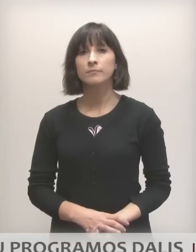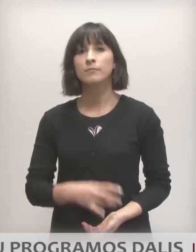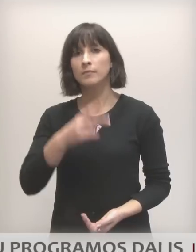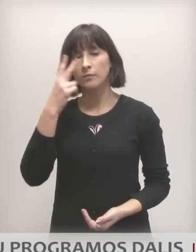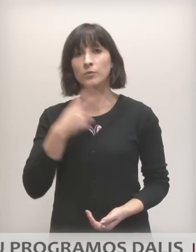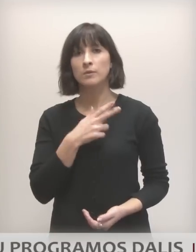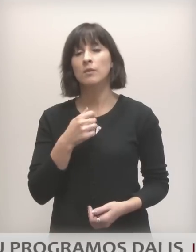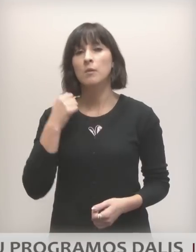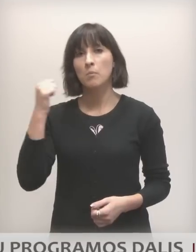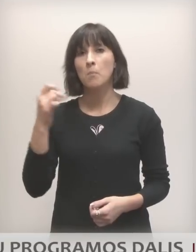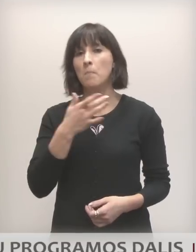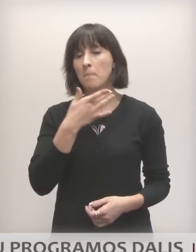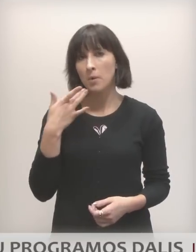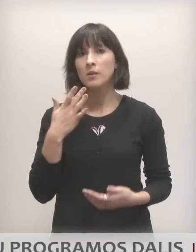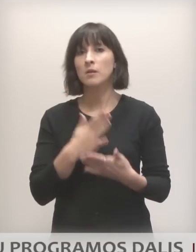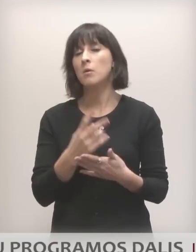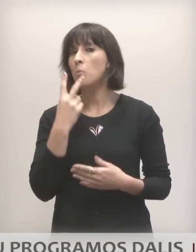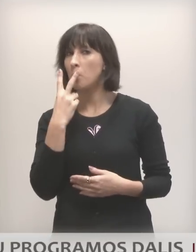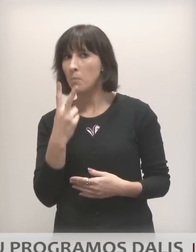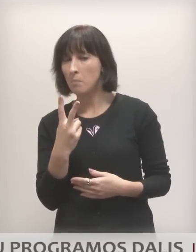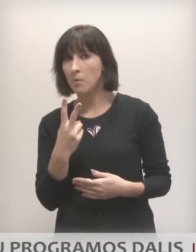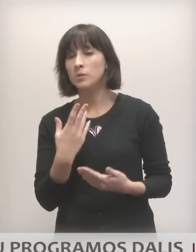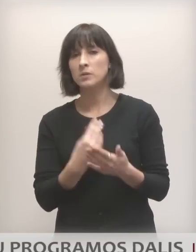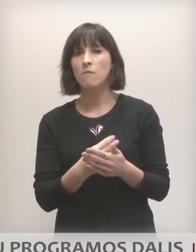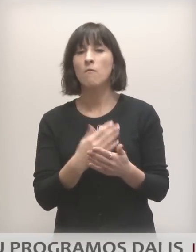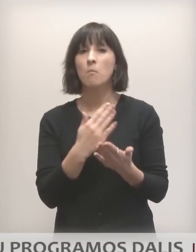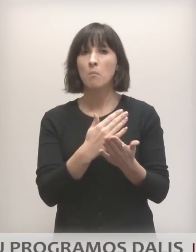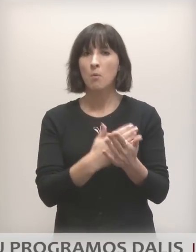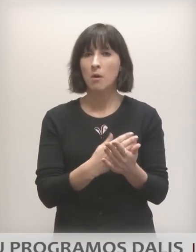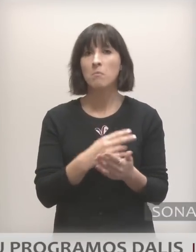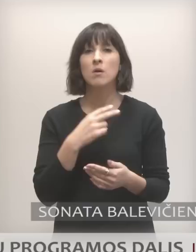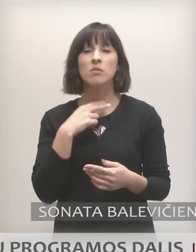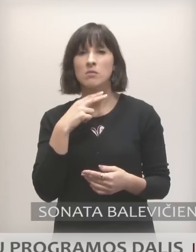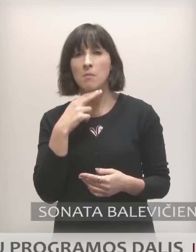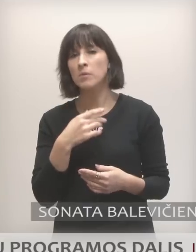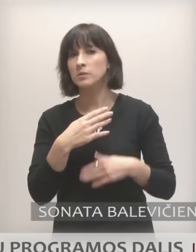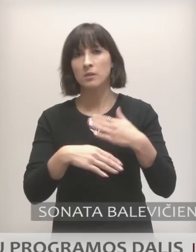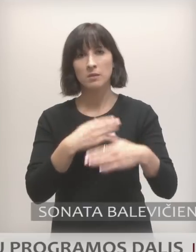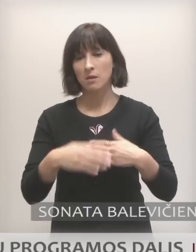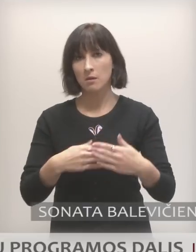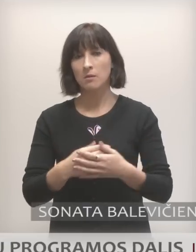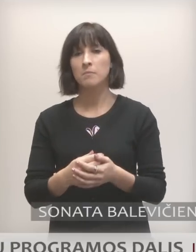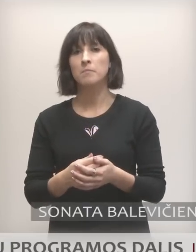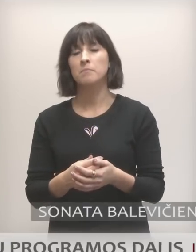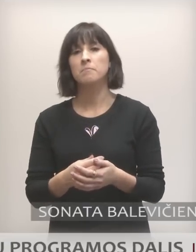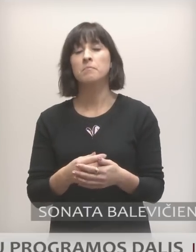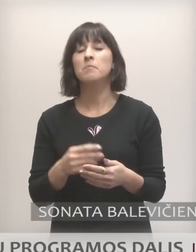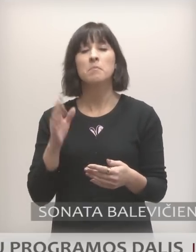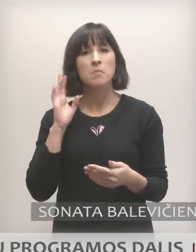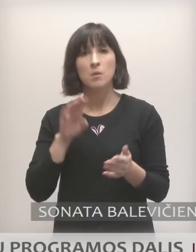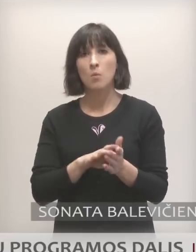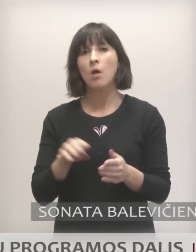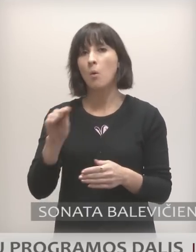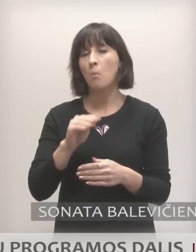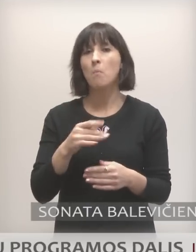Lietuvos socialdemokratų partija yra numačiusi savo programą įskirti ypatingą dėmesį neįgalėsims. Taip ir priklauso